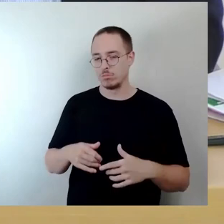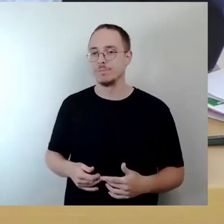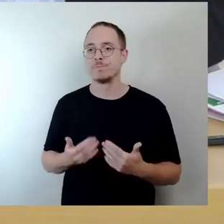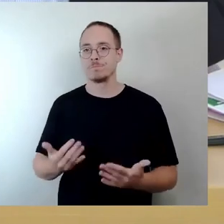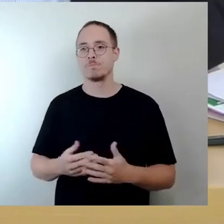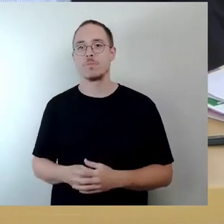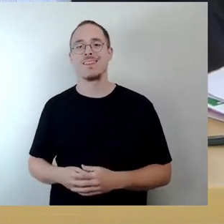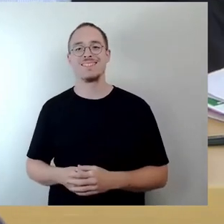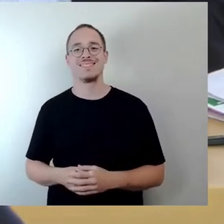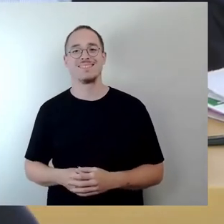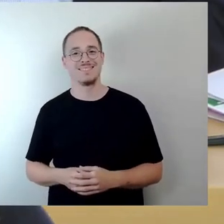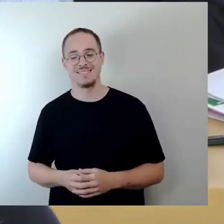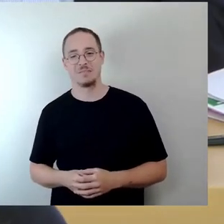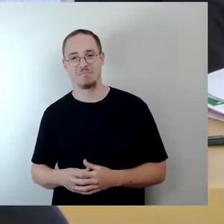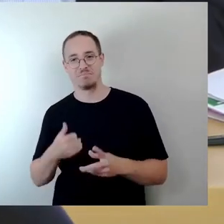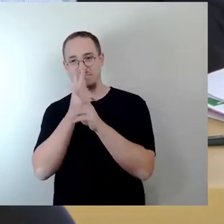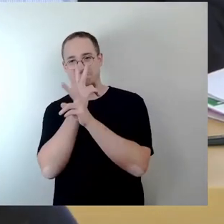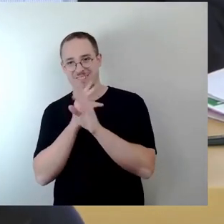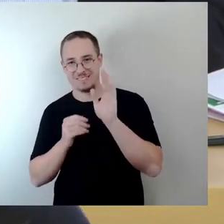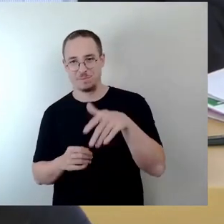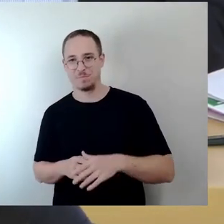20.